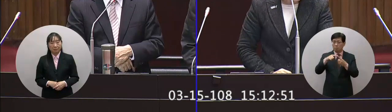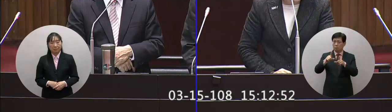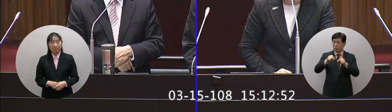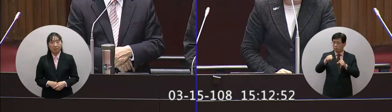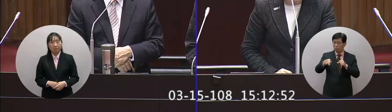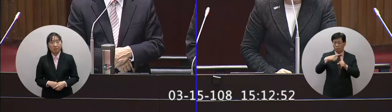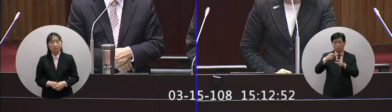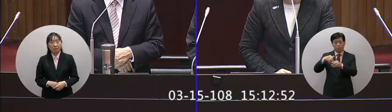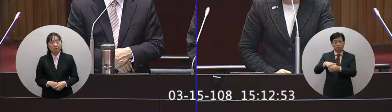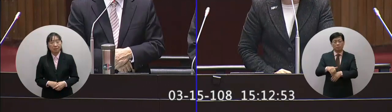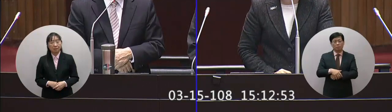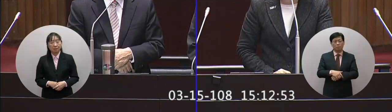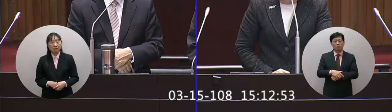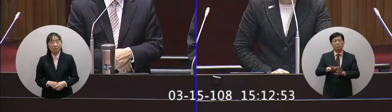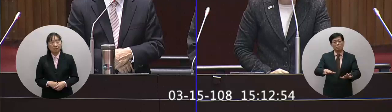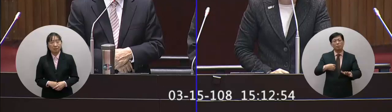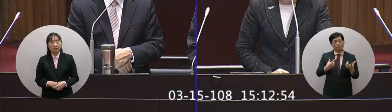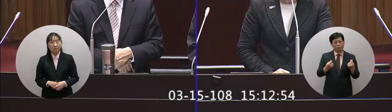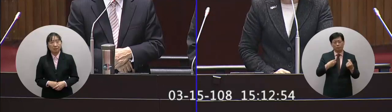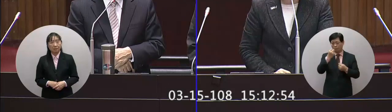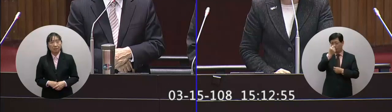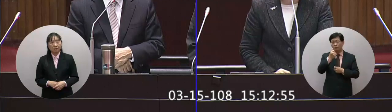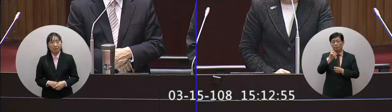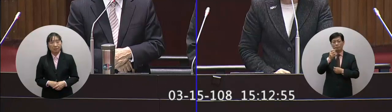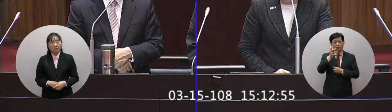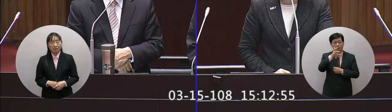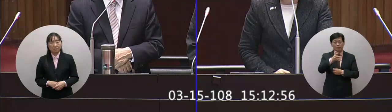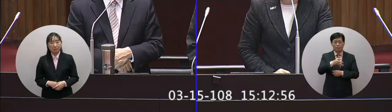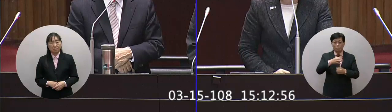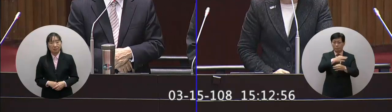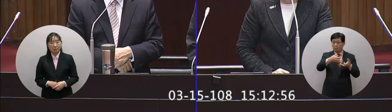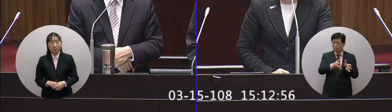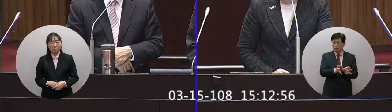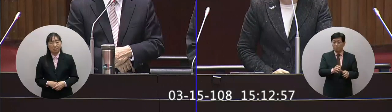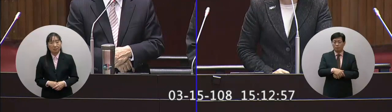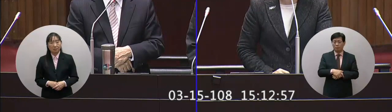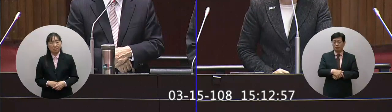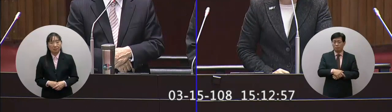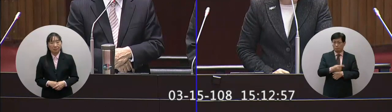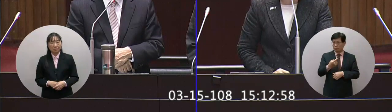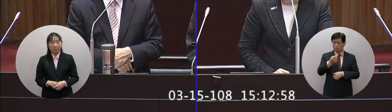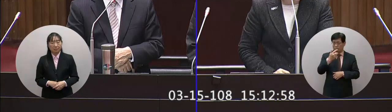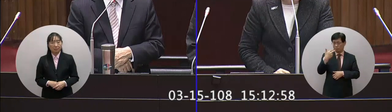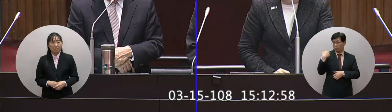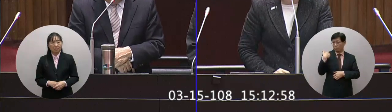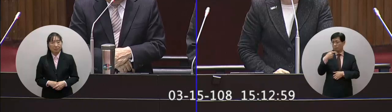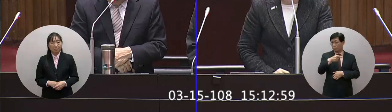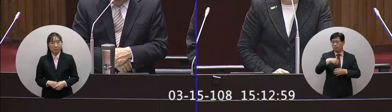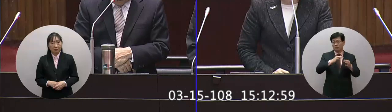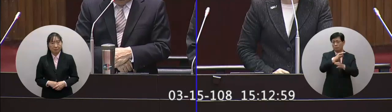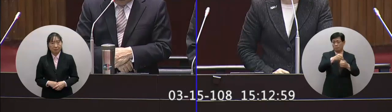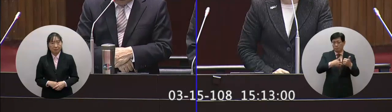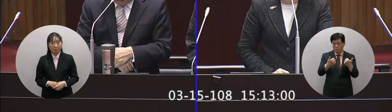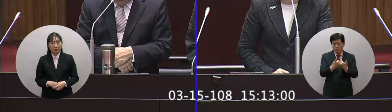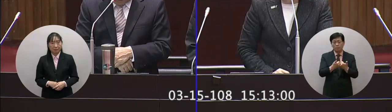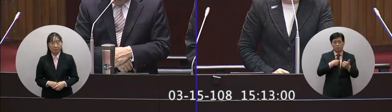應該要回應這個問題所以本席呢也特別的問了這個經濟部經濟部在上個禮拜的這個經濟